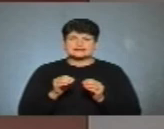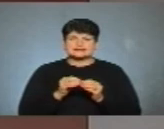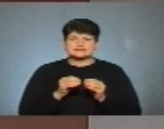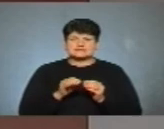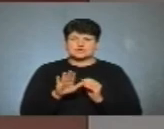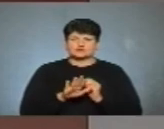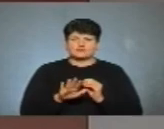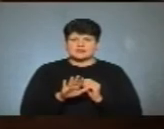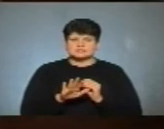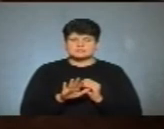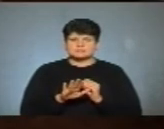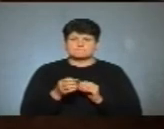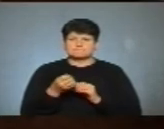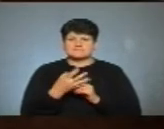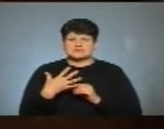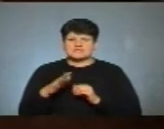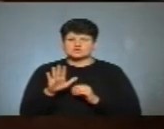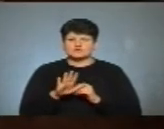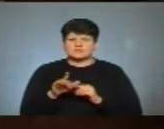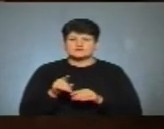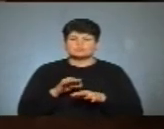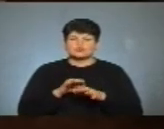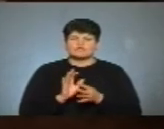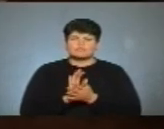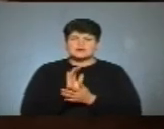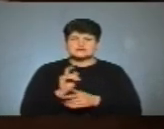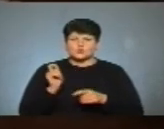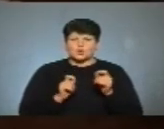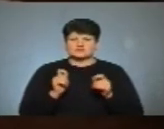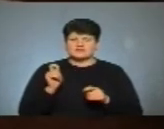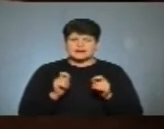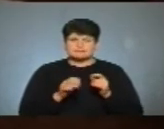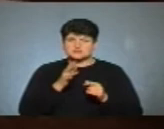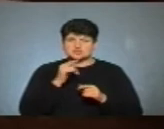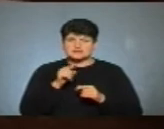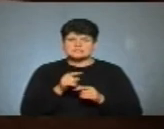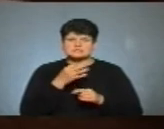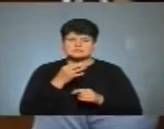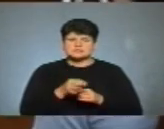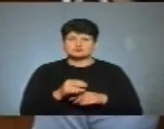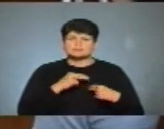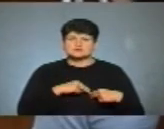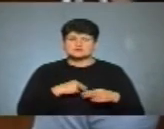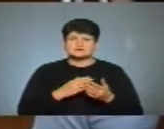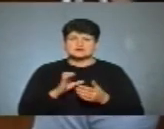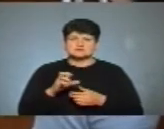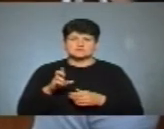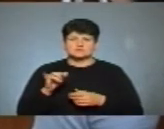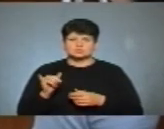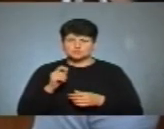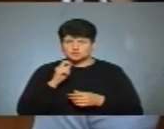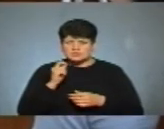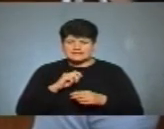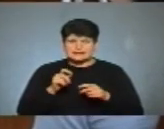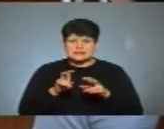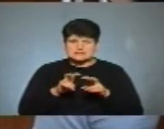вересня. 15 вересня він провів прес-конференцію. Під час неї зазначив, що працівники Служби безпеки України та